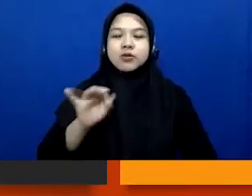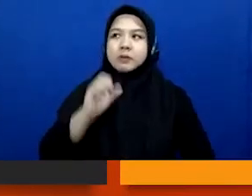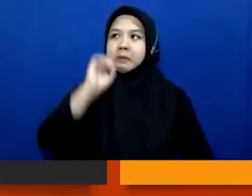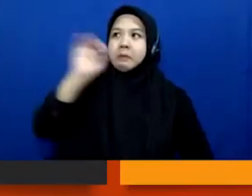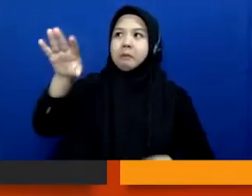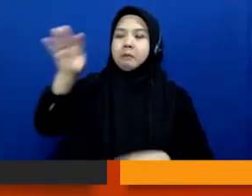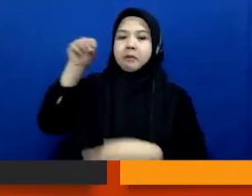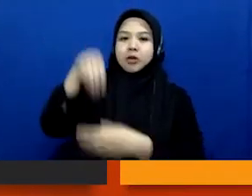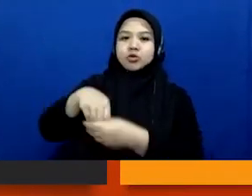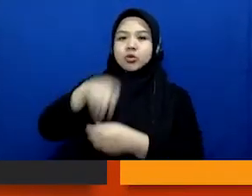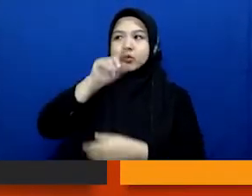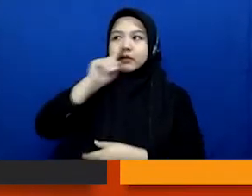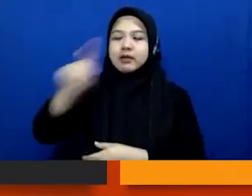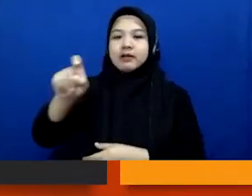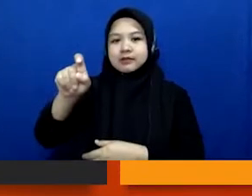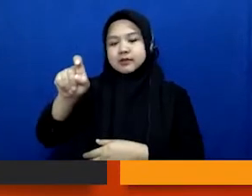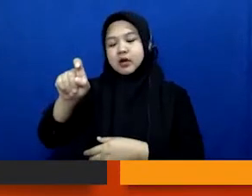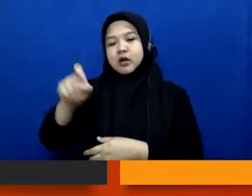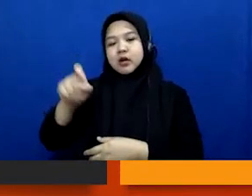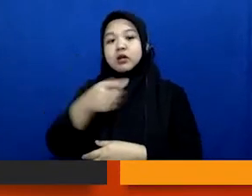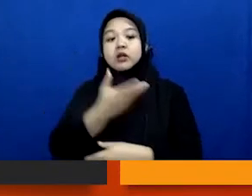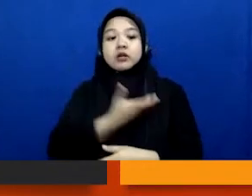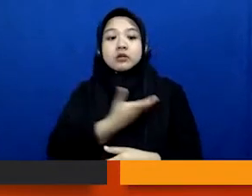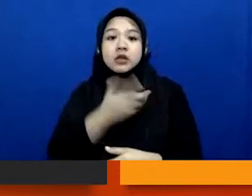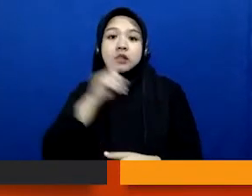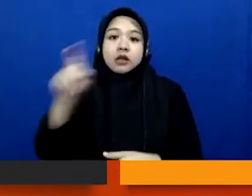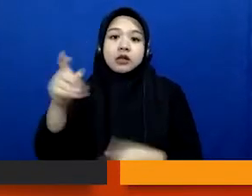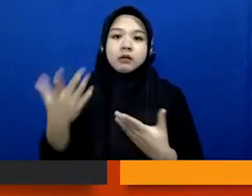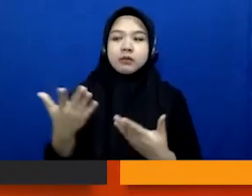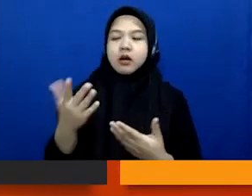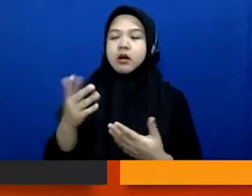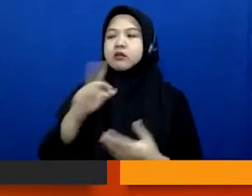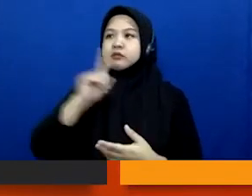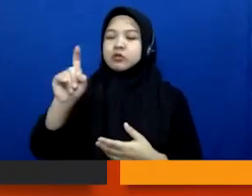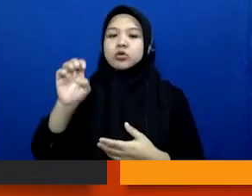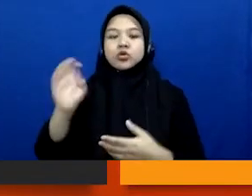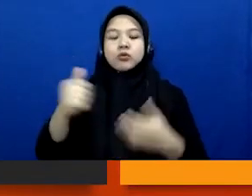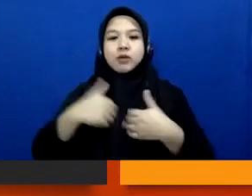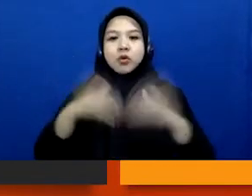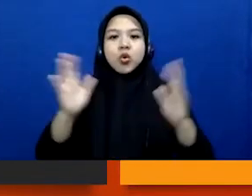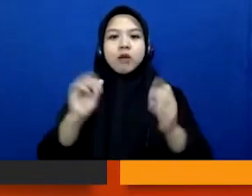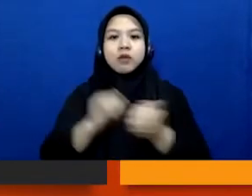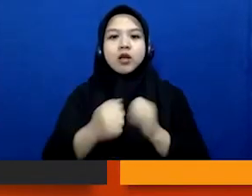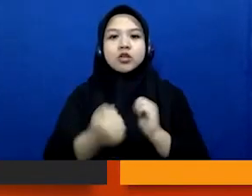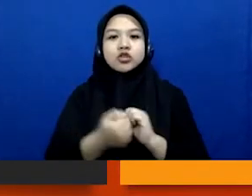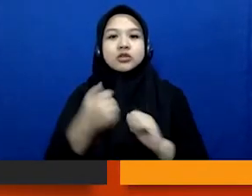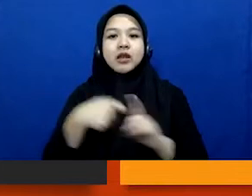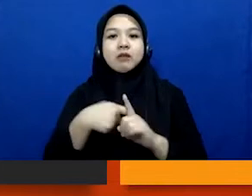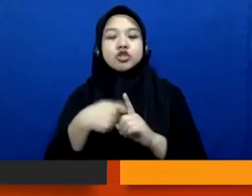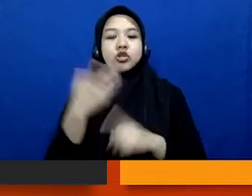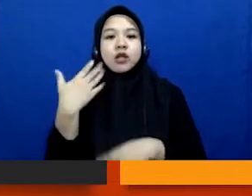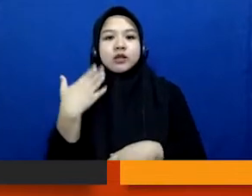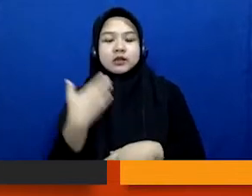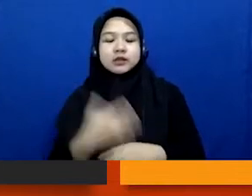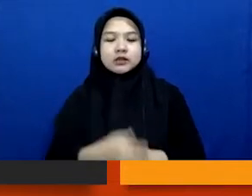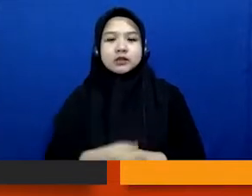pertanyaan-pertanyaan yang ingin teman-teman tanyakan untuk mengungkap kasus kamiso tadi gitu kan jadi